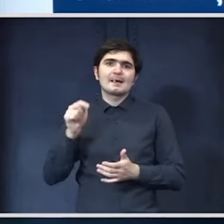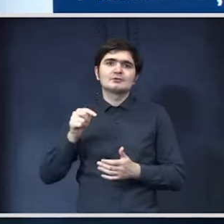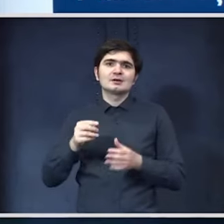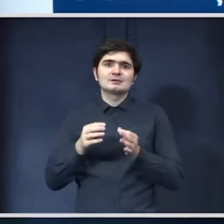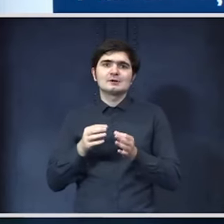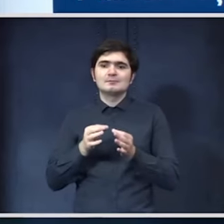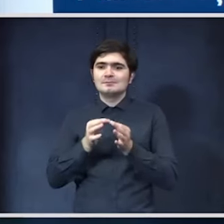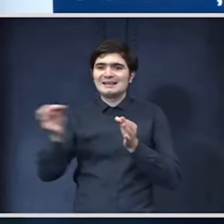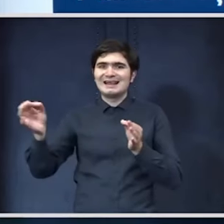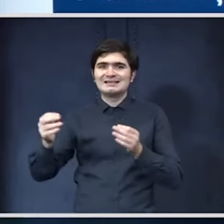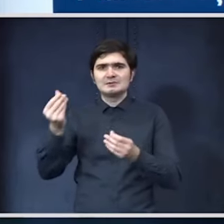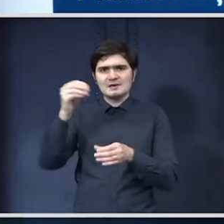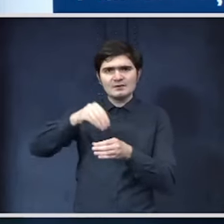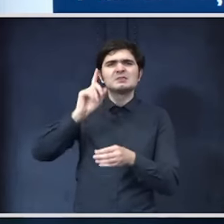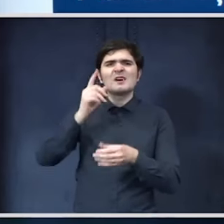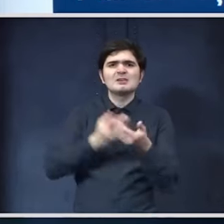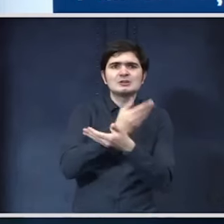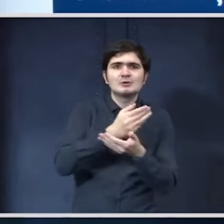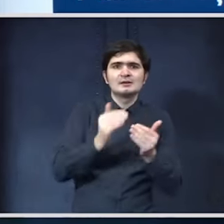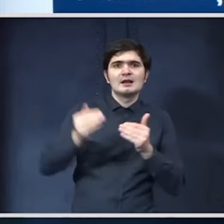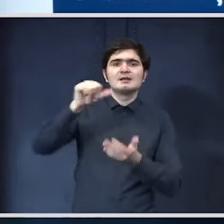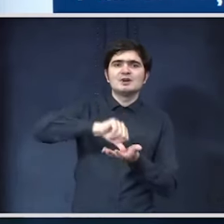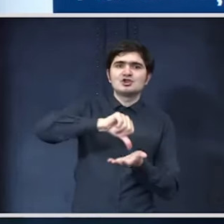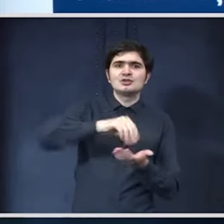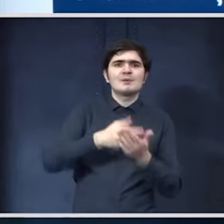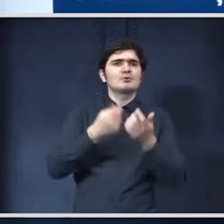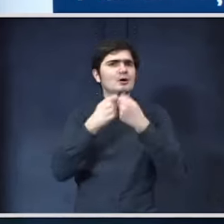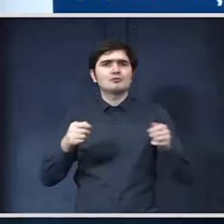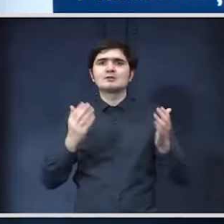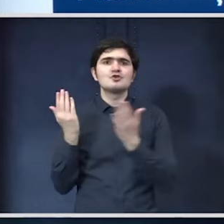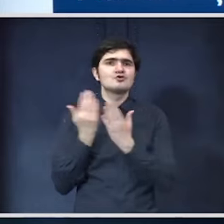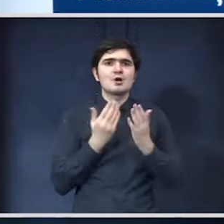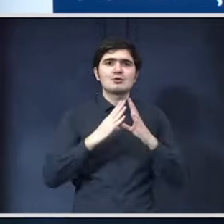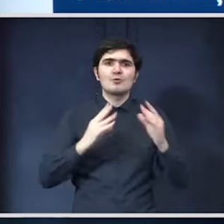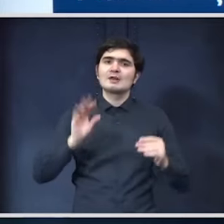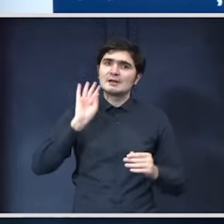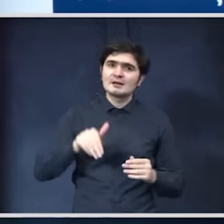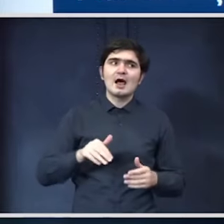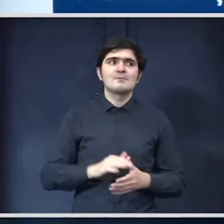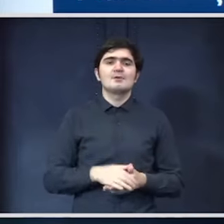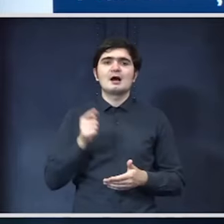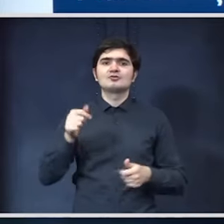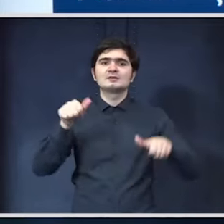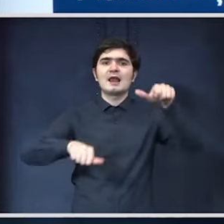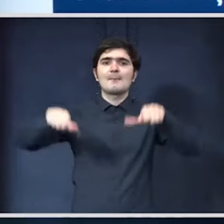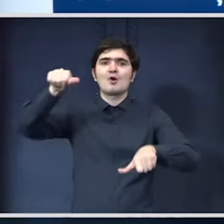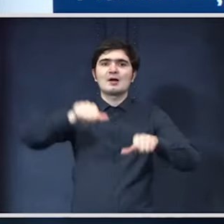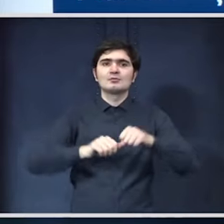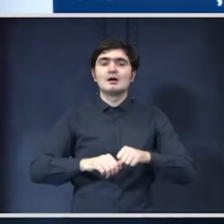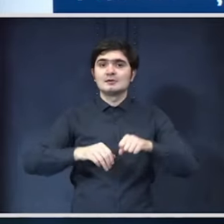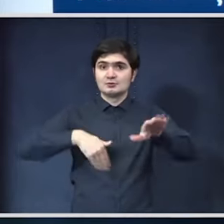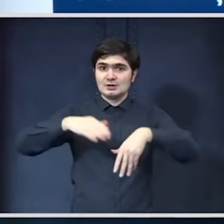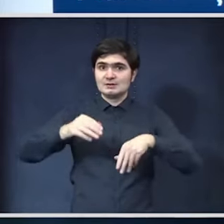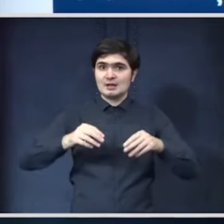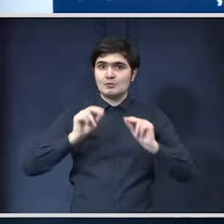investiții probabil că va fi gestionată la nivel central astfel încât toate școlele din România să aibă astfel de laboratoare Adică Ministerul